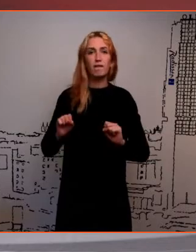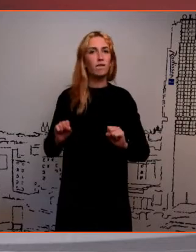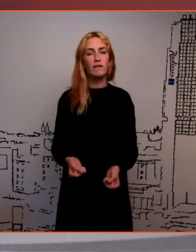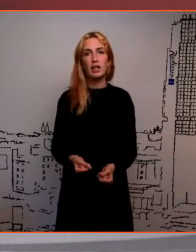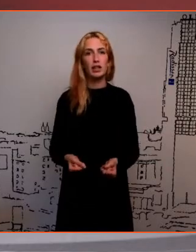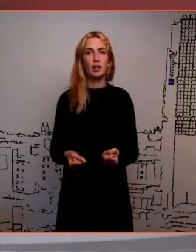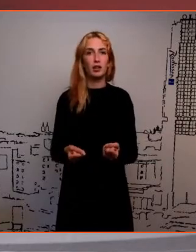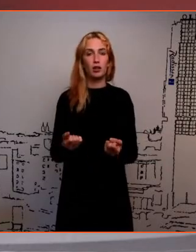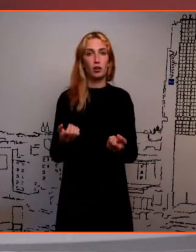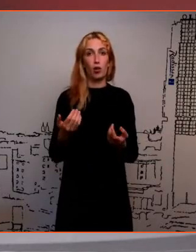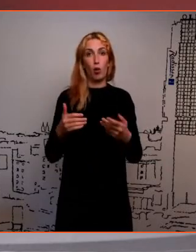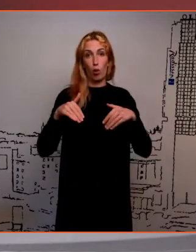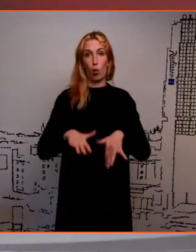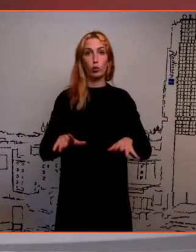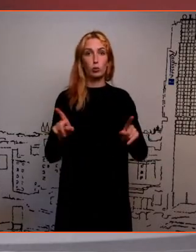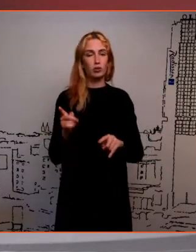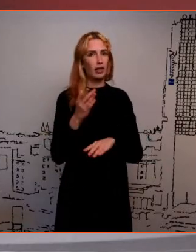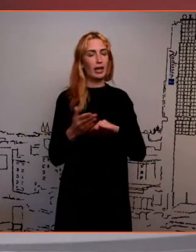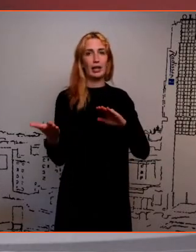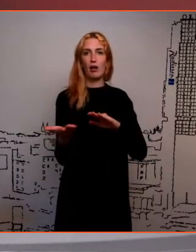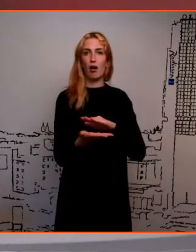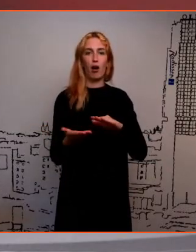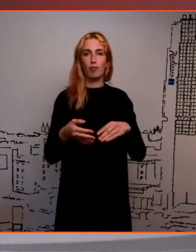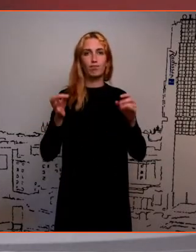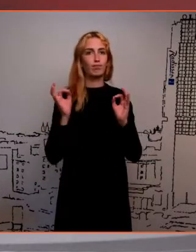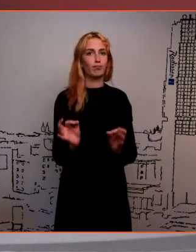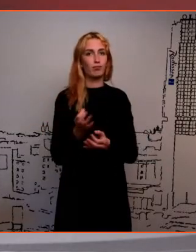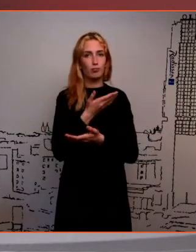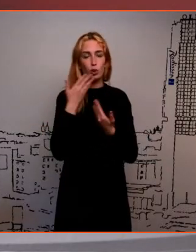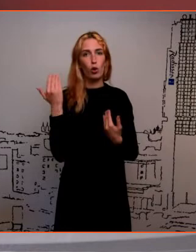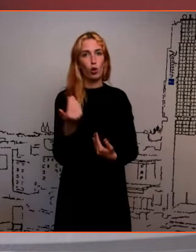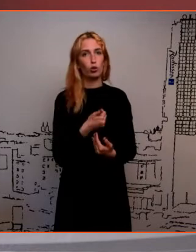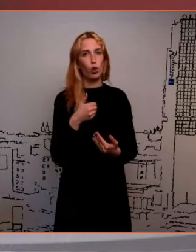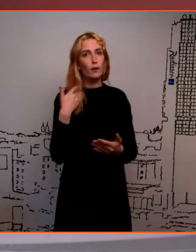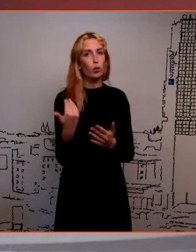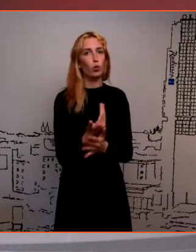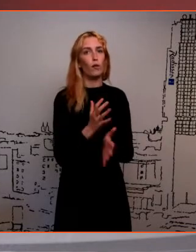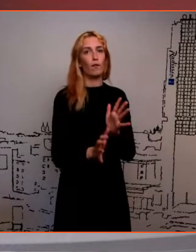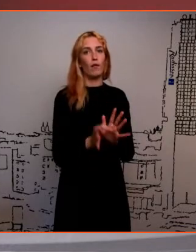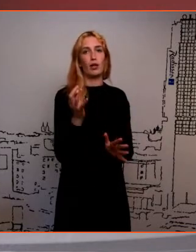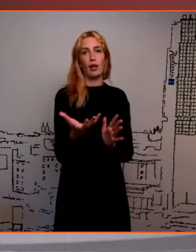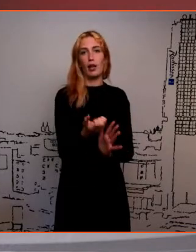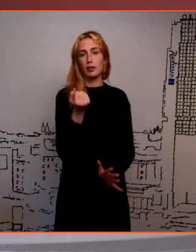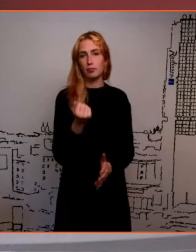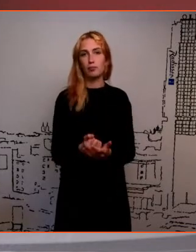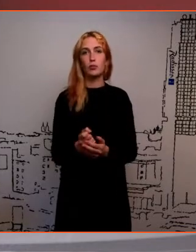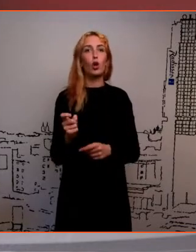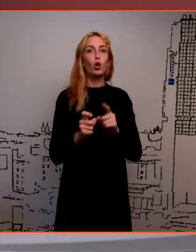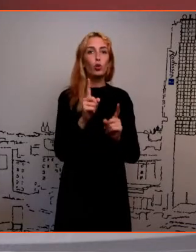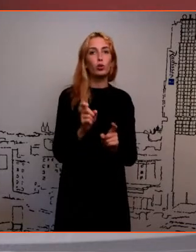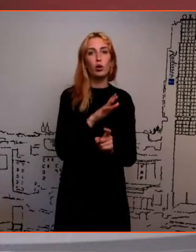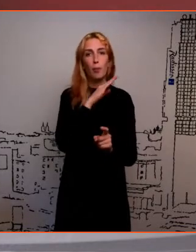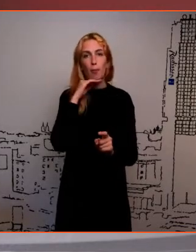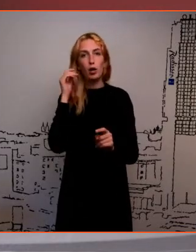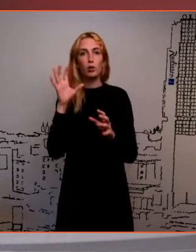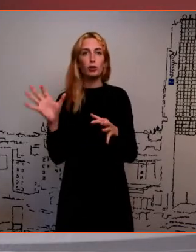ollaks juba jõudnud otsusele, et eriala ei ole õige ja soovitakse leida uus valik. Palju on küsimuses jaases praktika